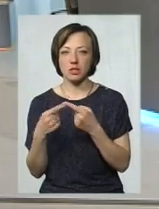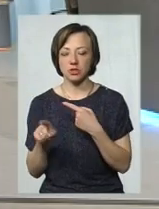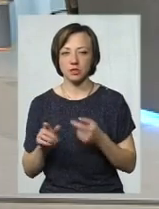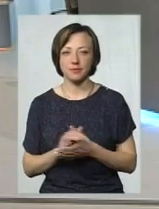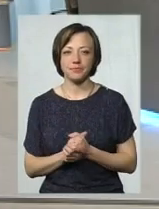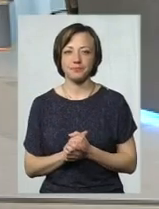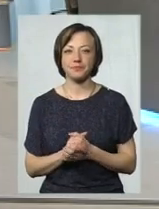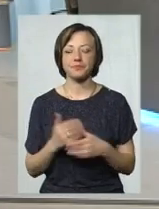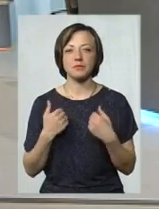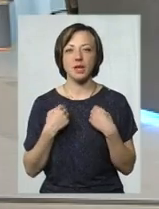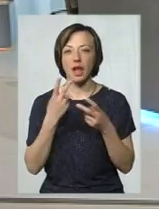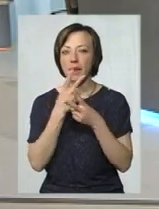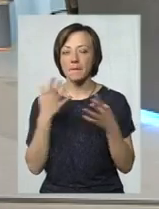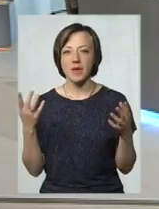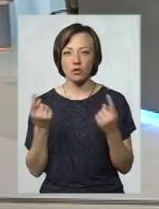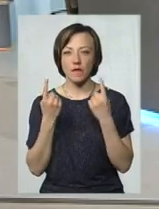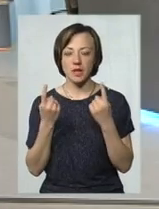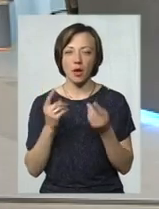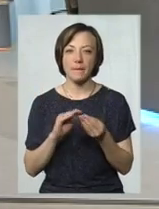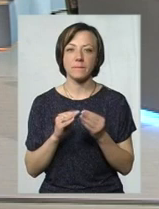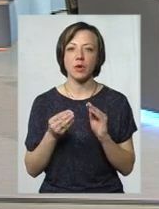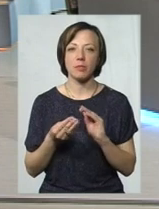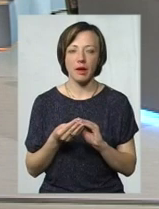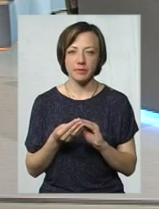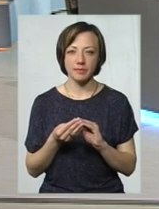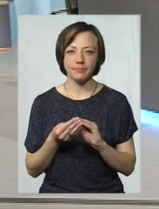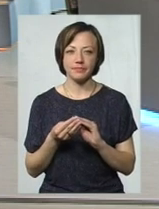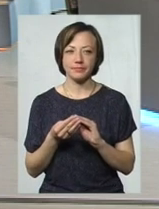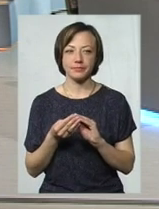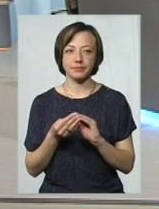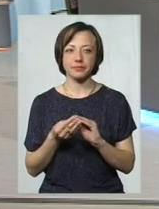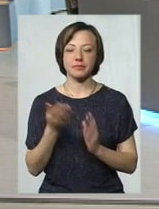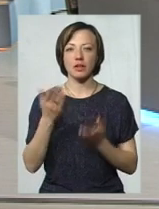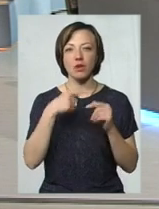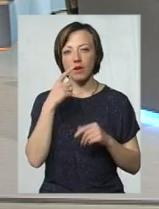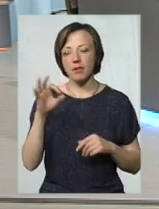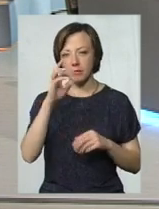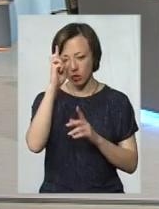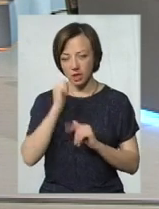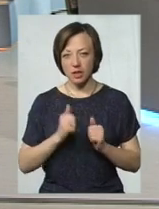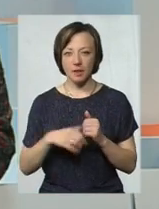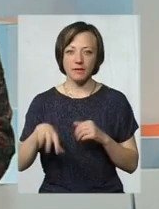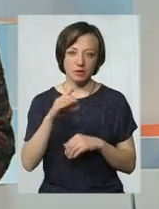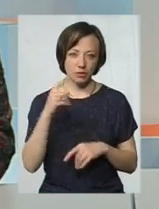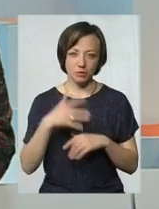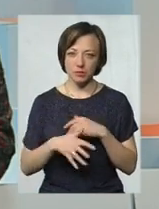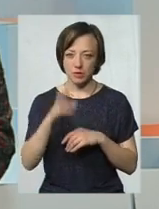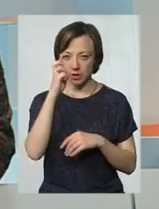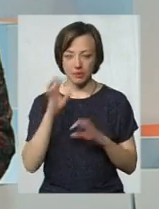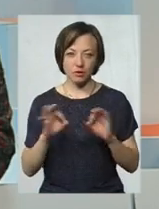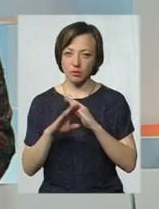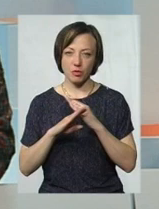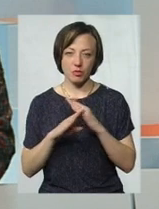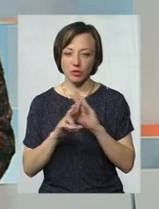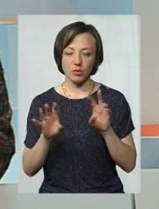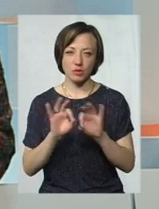що я не бачу в цьому великої проблеми. Я, якщо ми говоримо про державу, ми всі розуміємо, що в принципі нічого держава нам зараз не поможе,